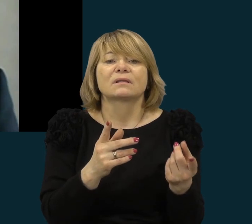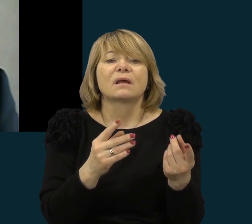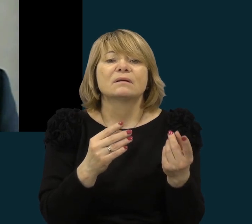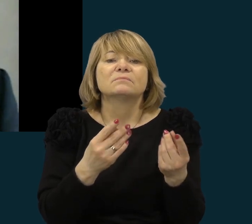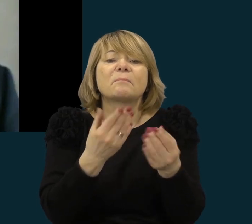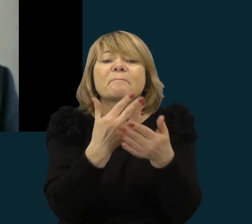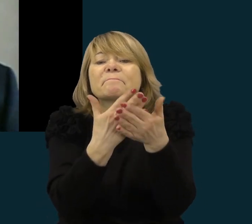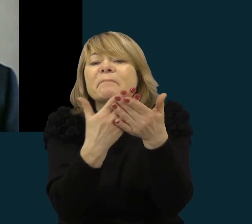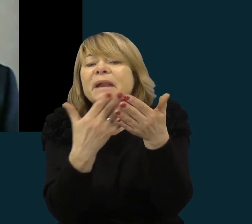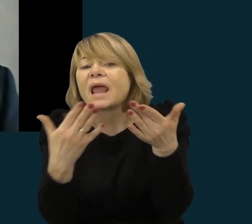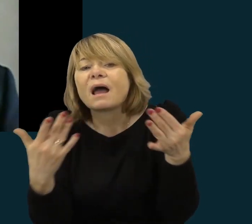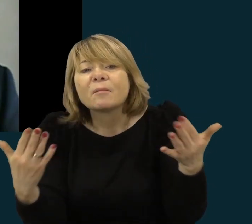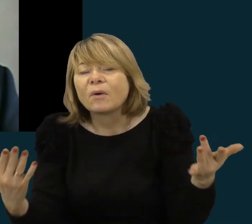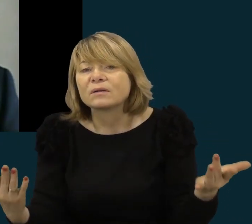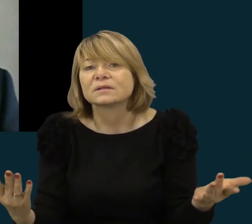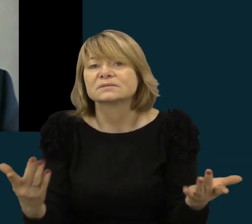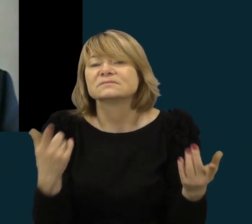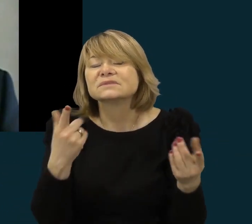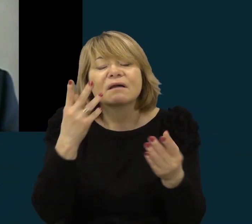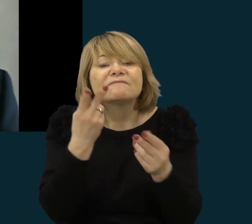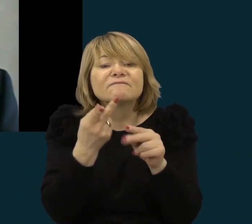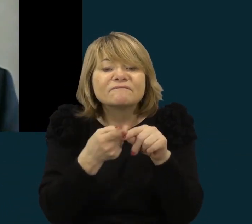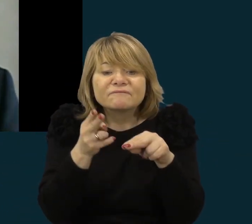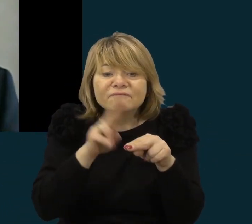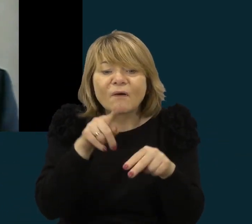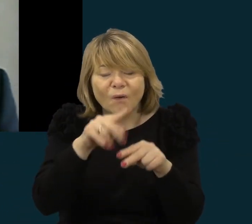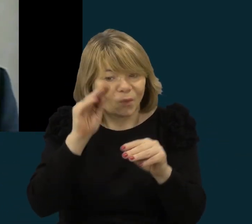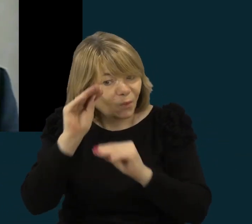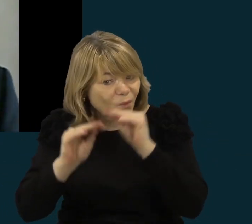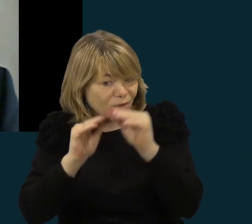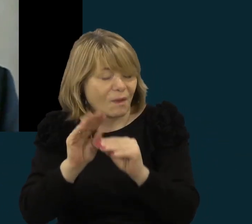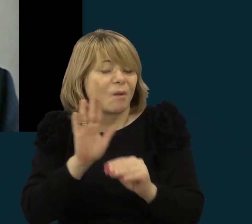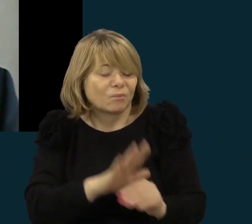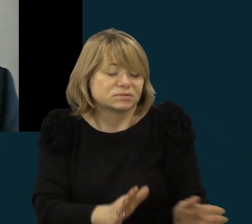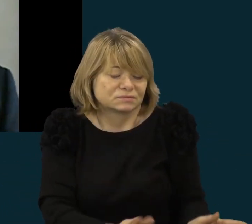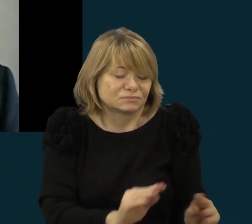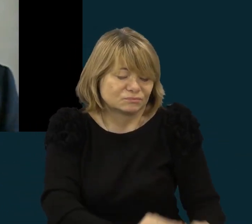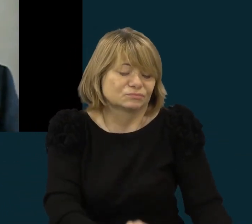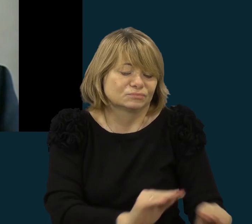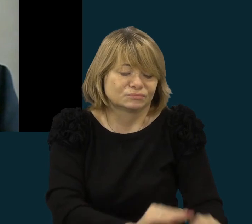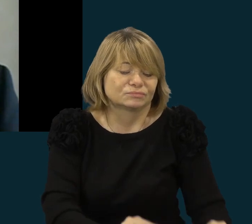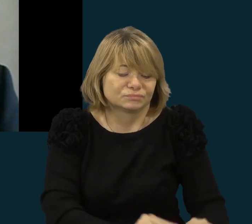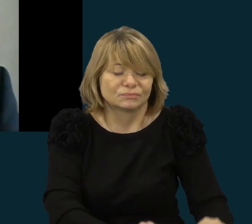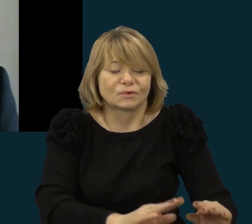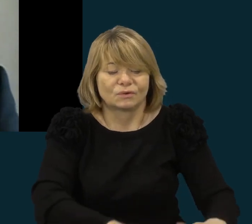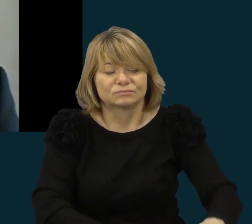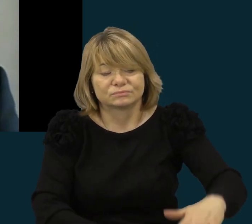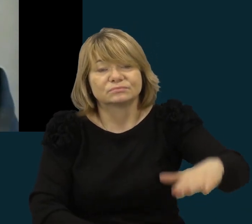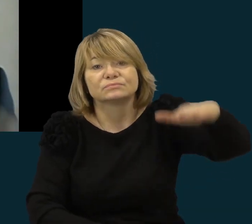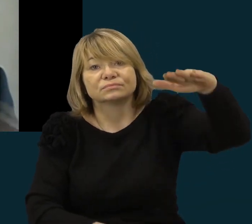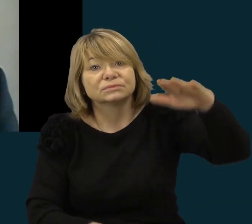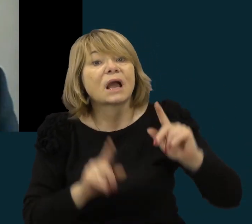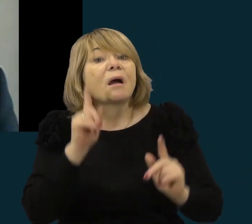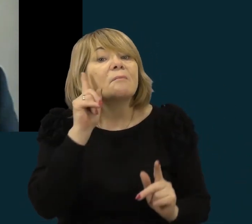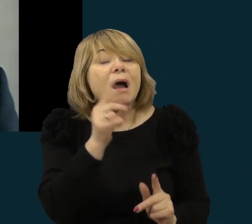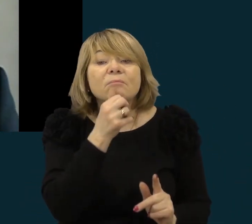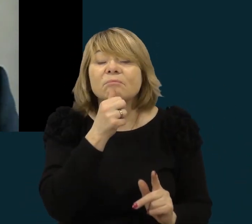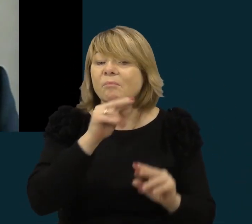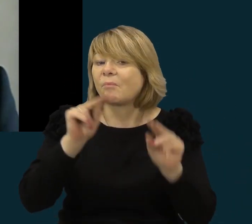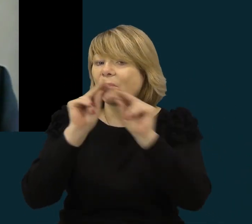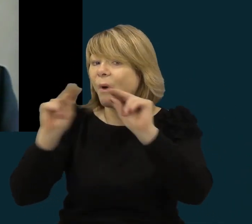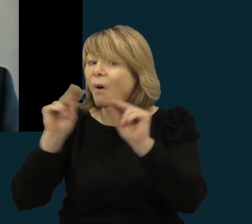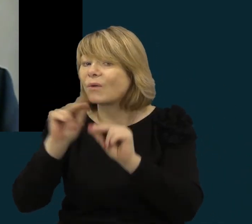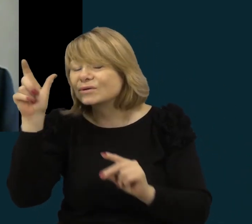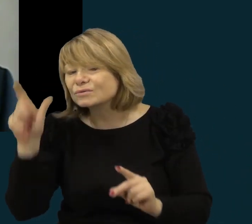Tai tas kūrybiškumas, žinokit, tikrai bus išugdytas. Bet jeigu, vat, neatsakingas mokytojus,